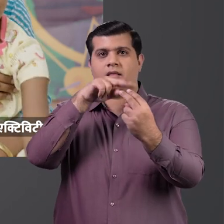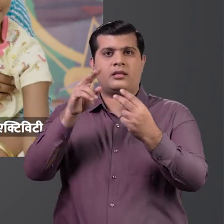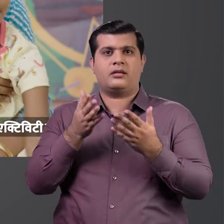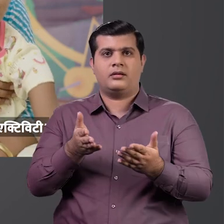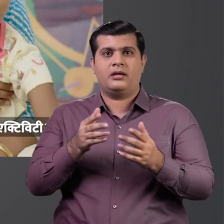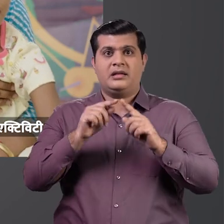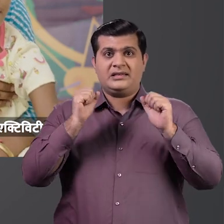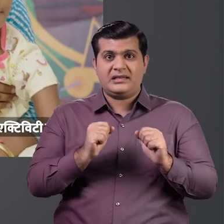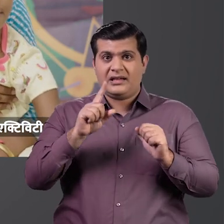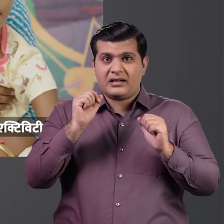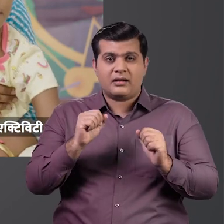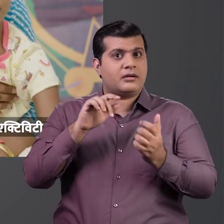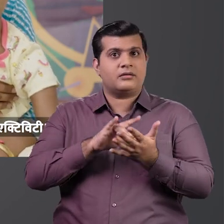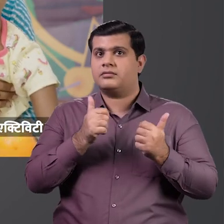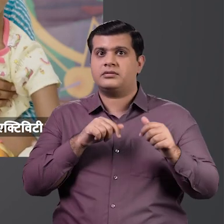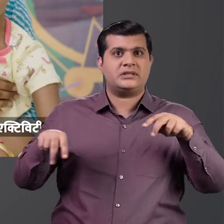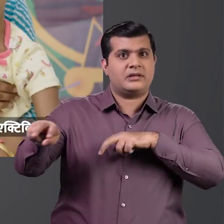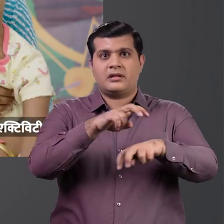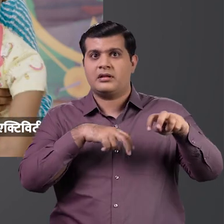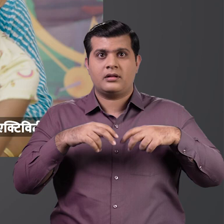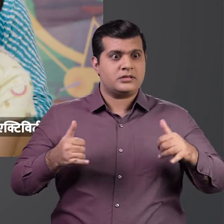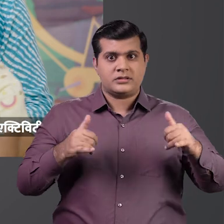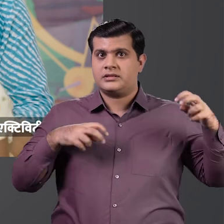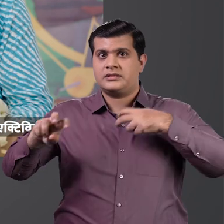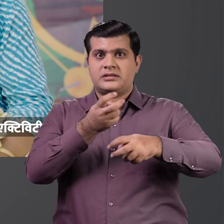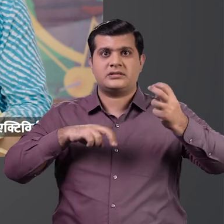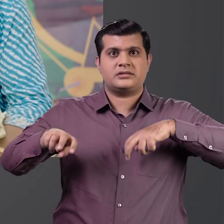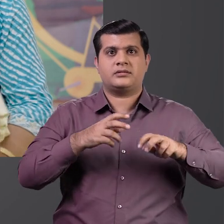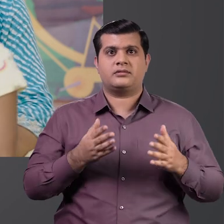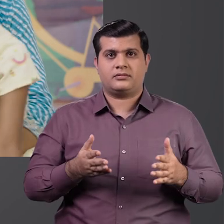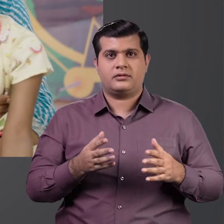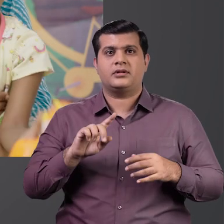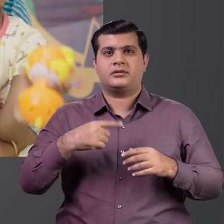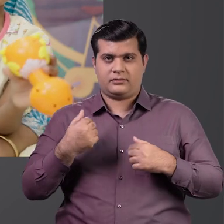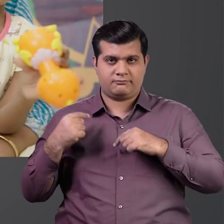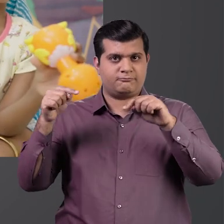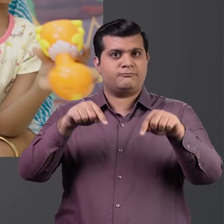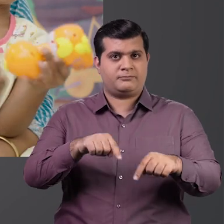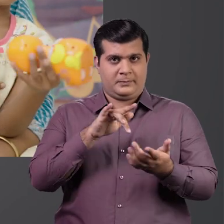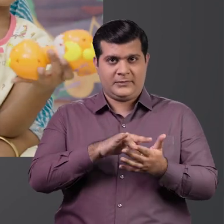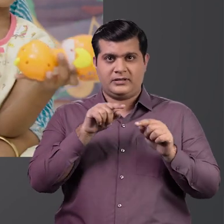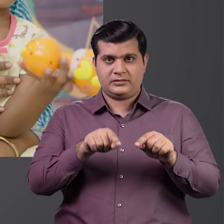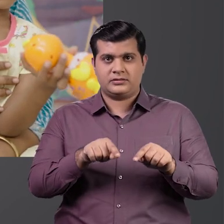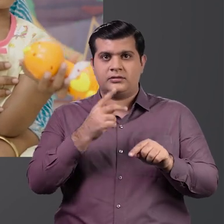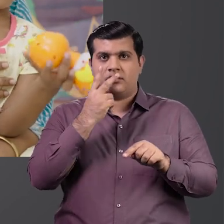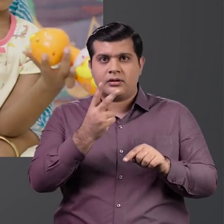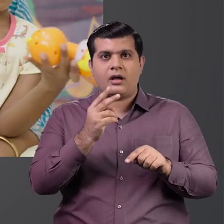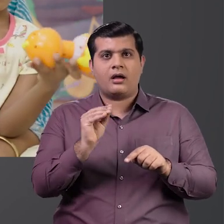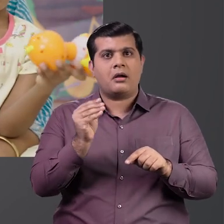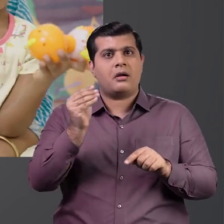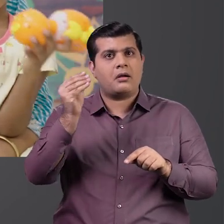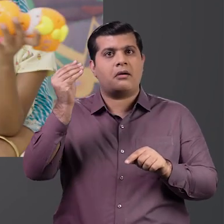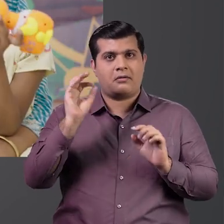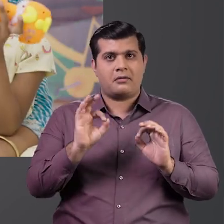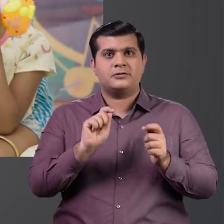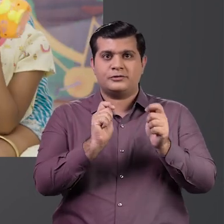contact, not having sitting tolerance and they are very also hyperactive After we came to this institution, we can see